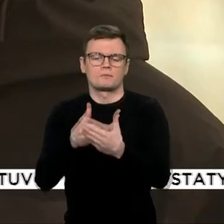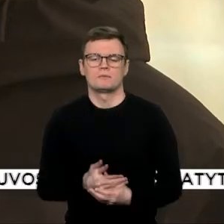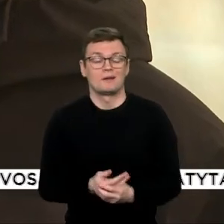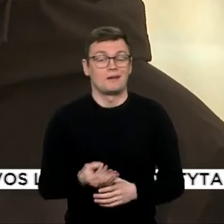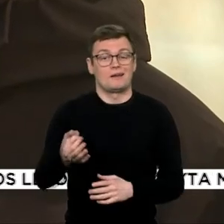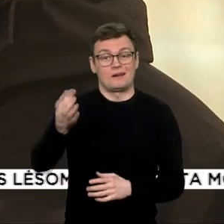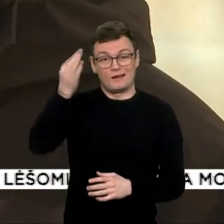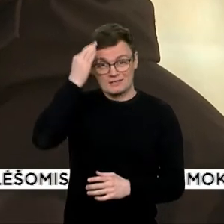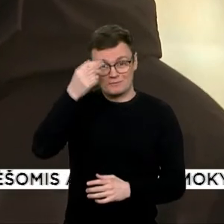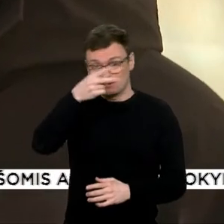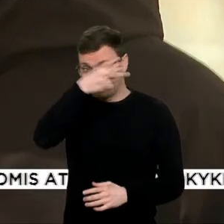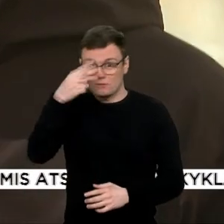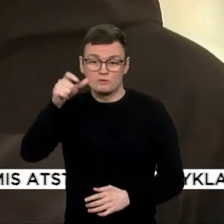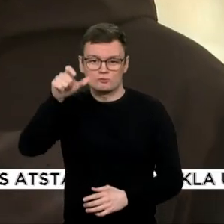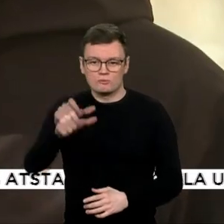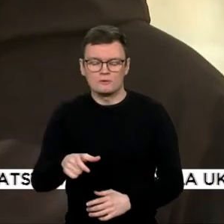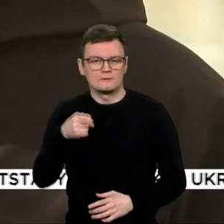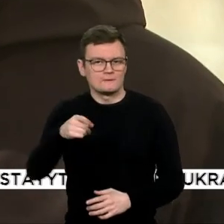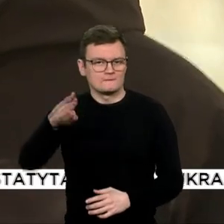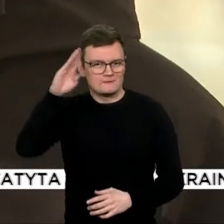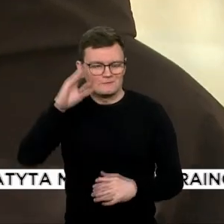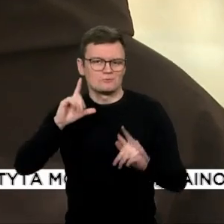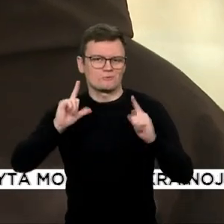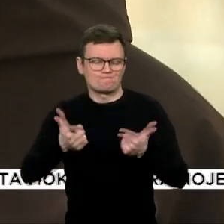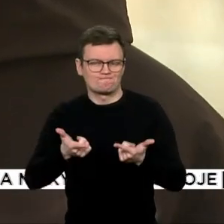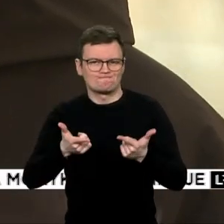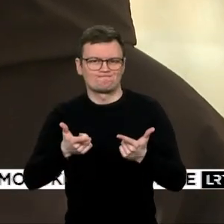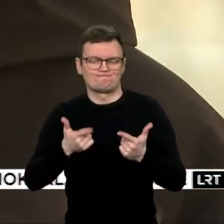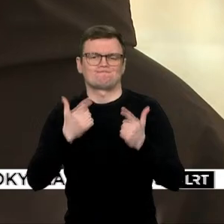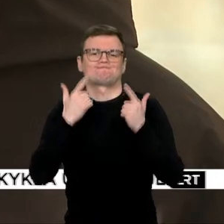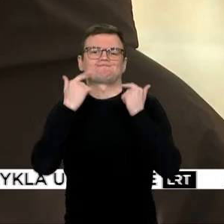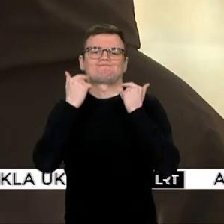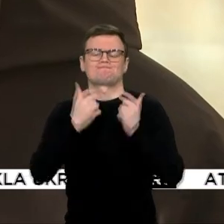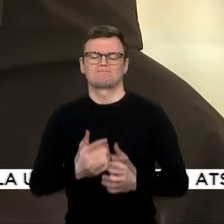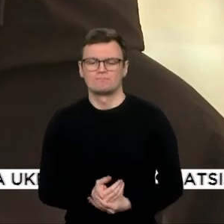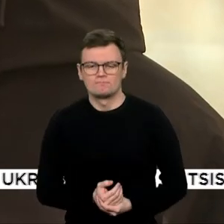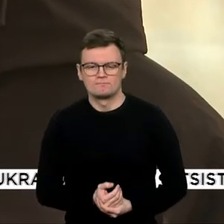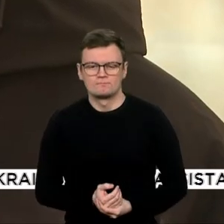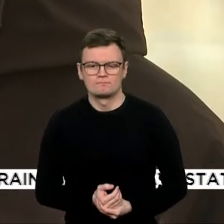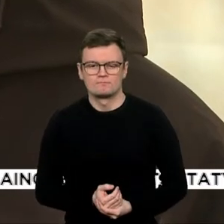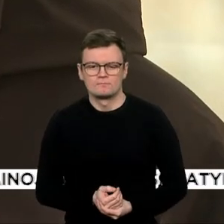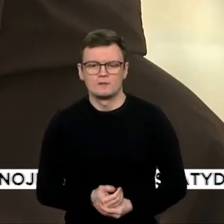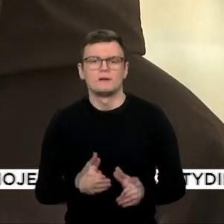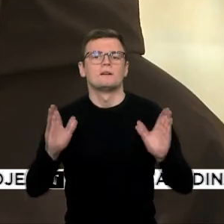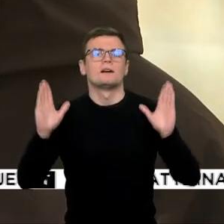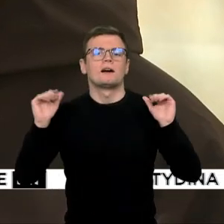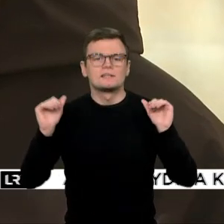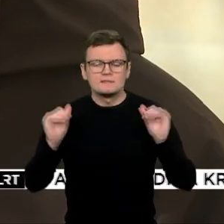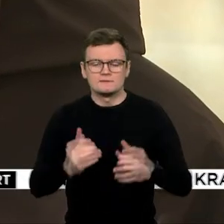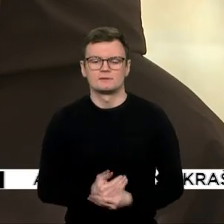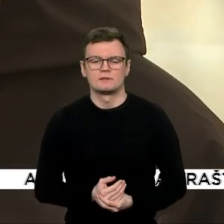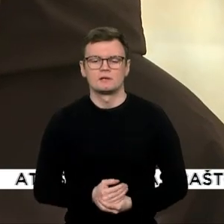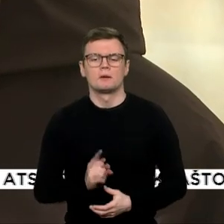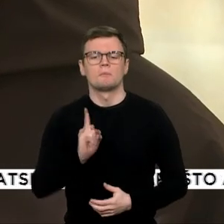žuvusi Lietuvi, vyras sunkiai tramdo ašaras. Jo, atsisveikinam, bet visą laiką man skamba